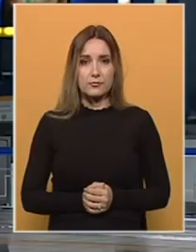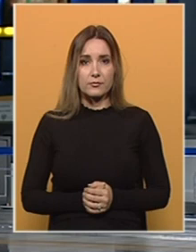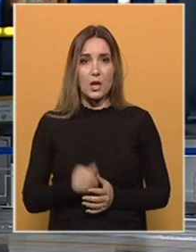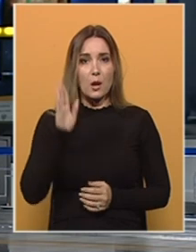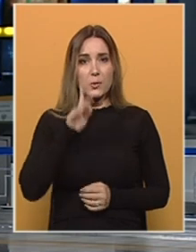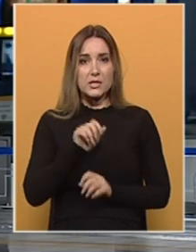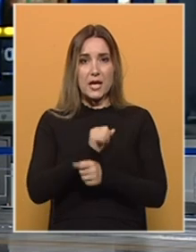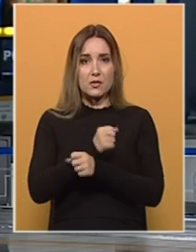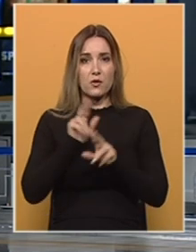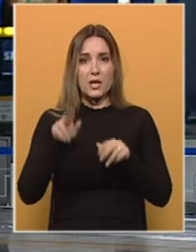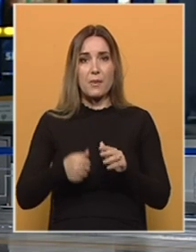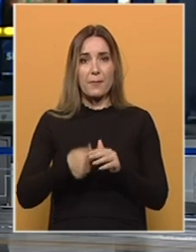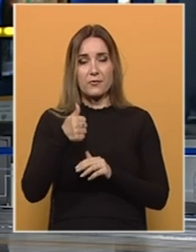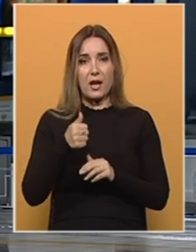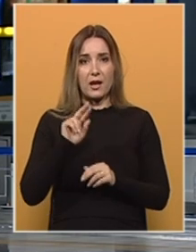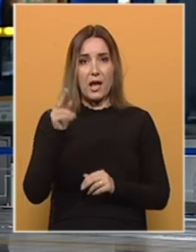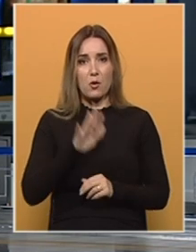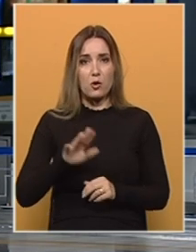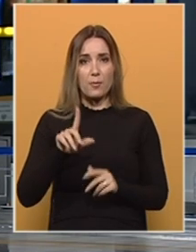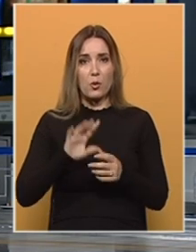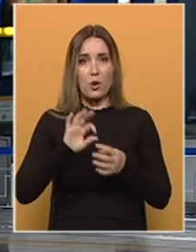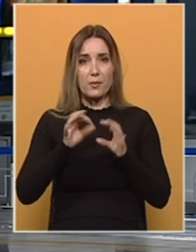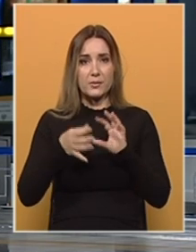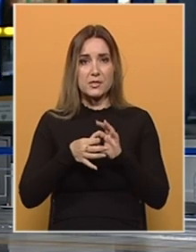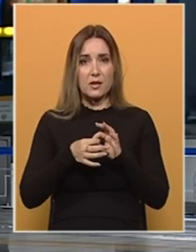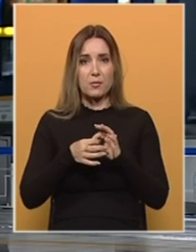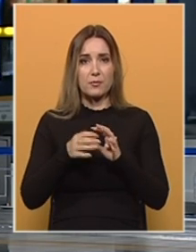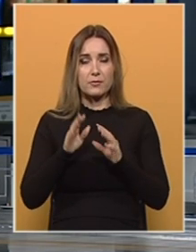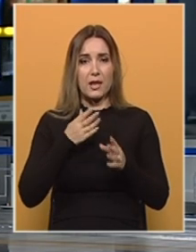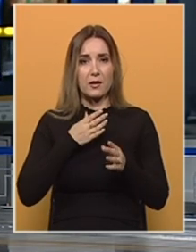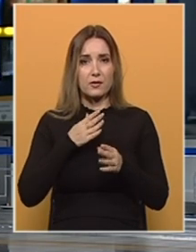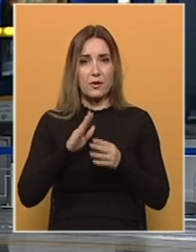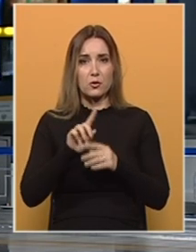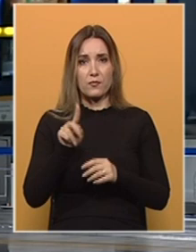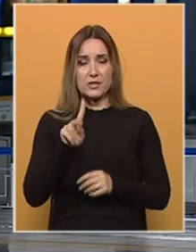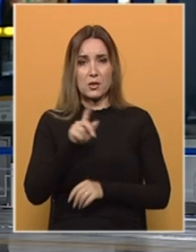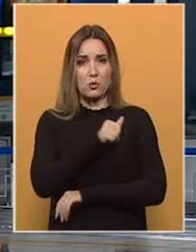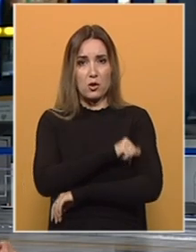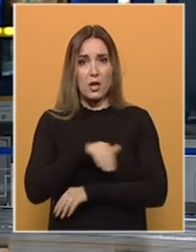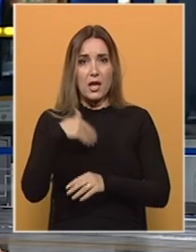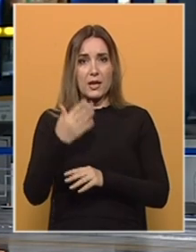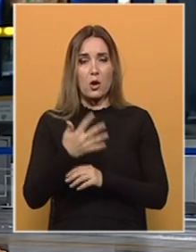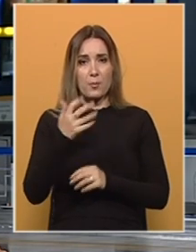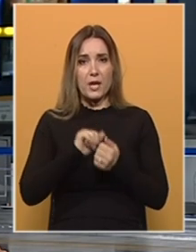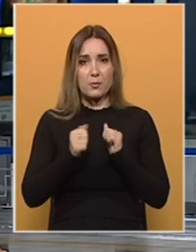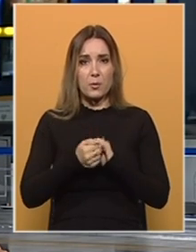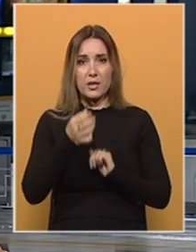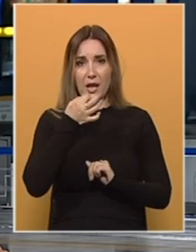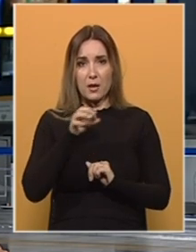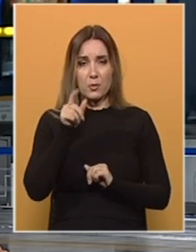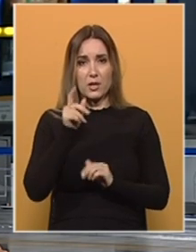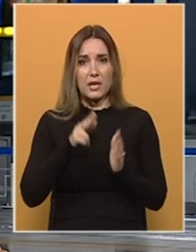Bosna i Hercegovina ima prvaka Europe u olimpijskom tekvandovu do 2021. godinu. Nakon pet borbi, najbolji BH